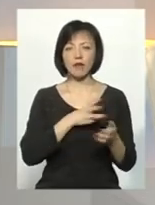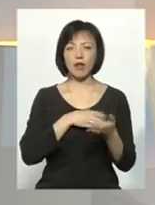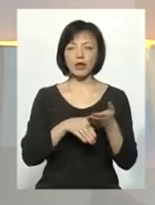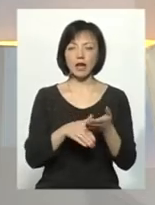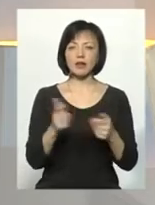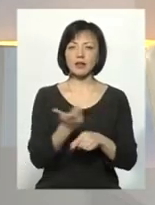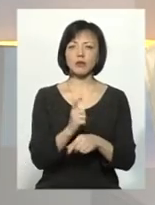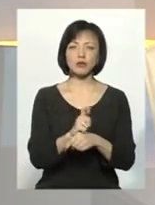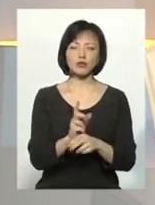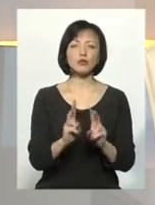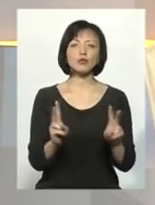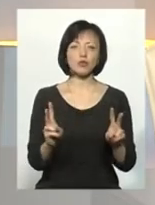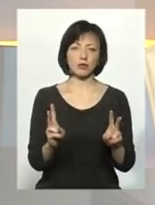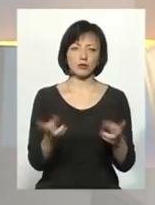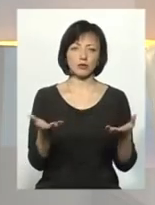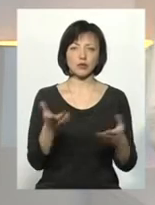найбільше?